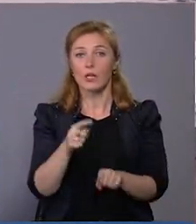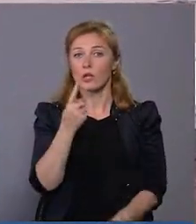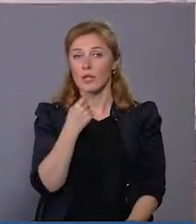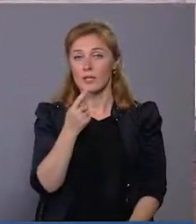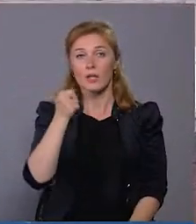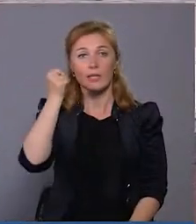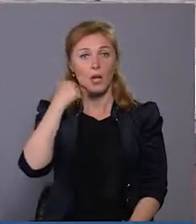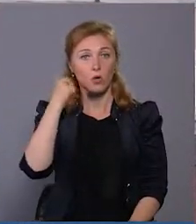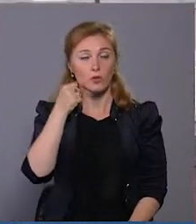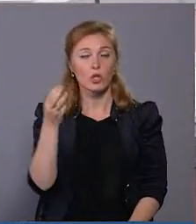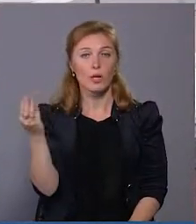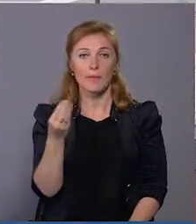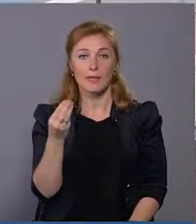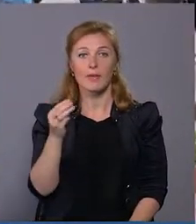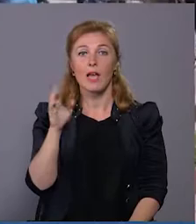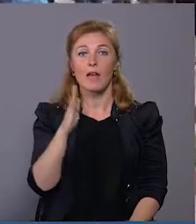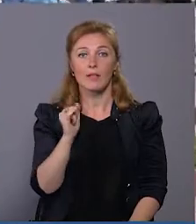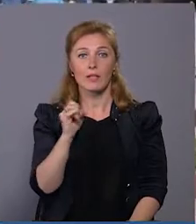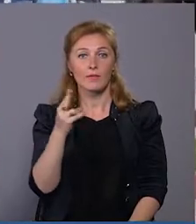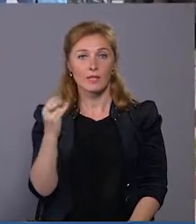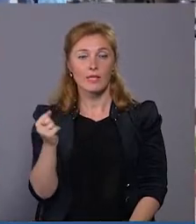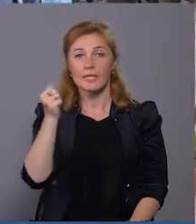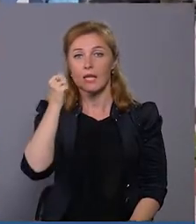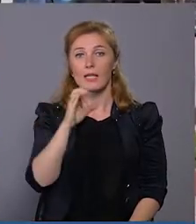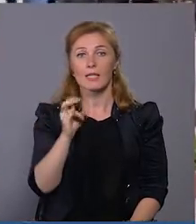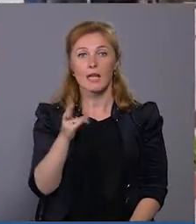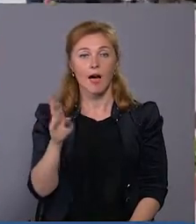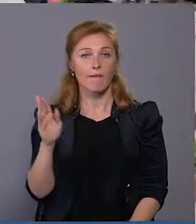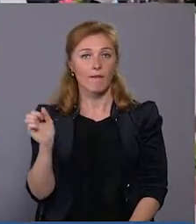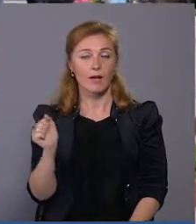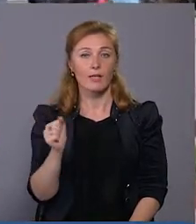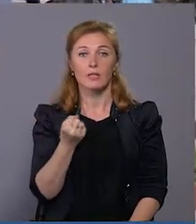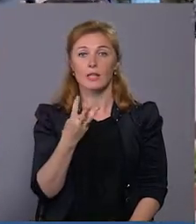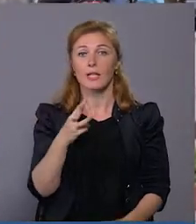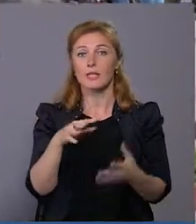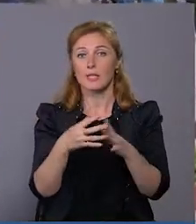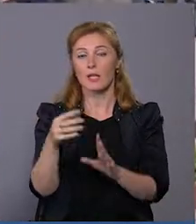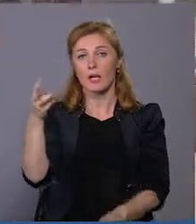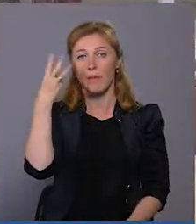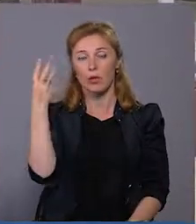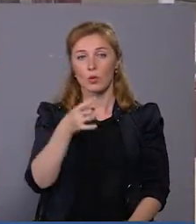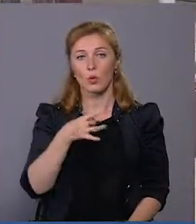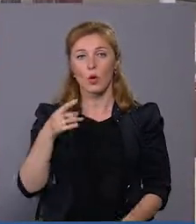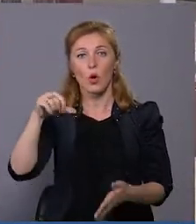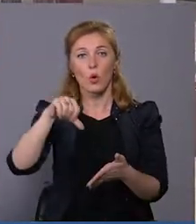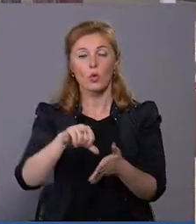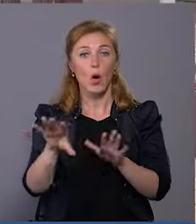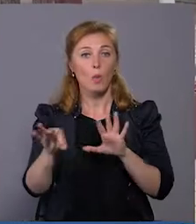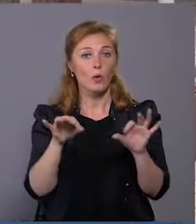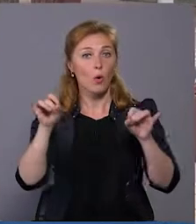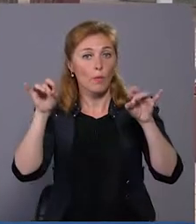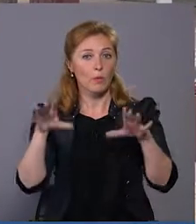Старокостянтинова, Шепетівки, Вінківців, Старої Синяви та 13 сіл Хмельницького району. Учасників оберуть